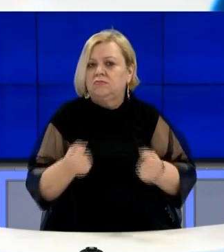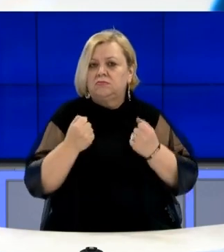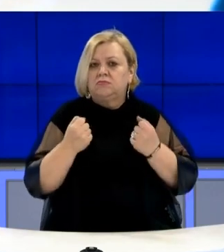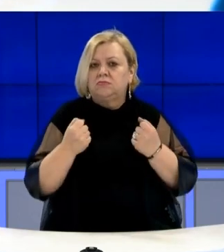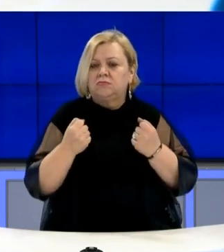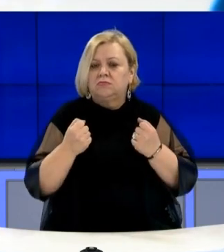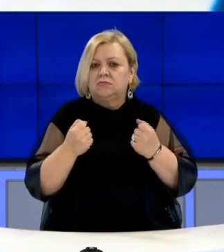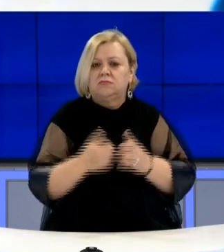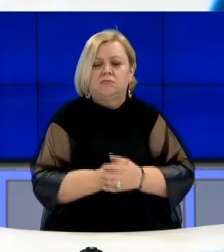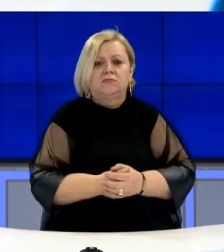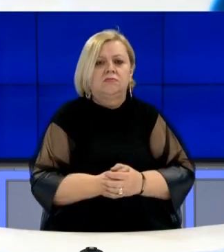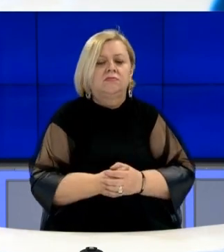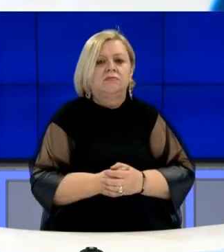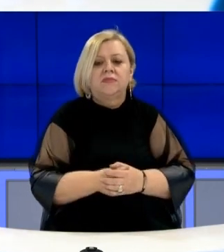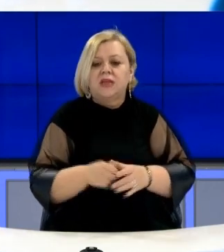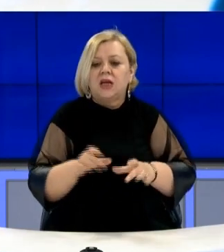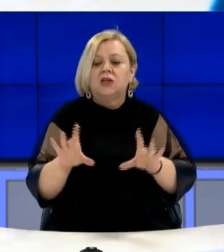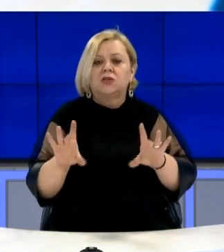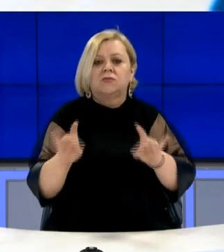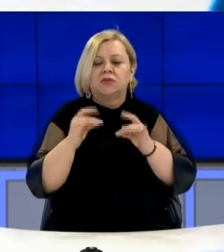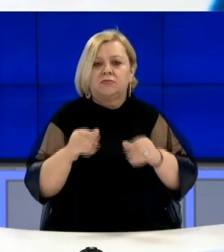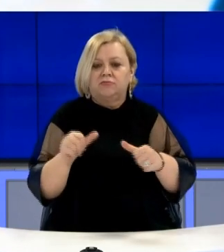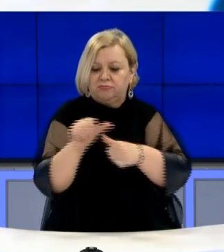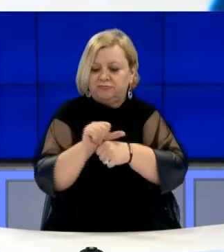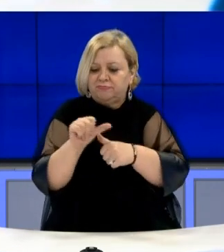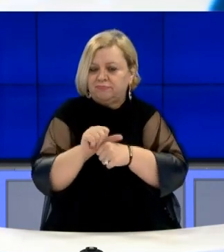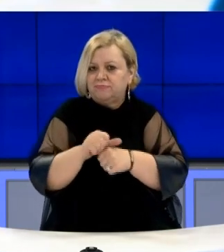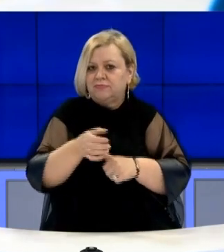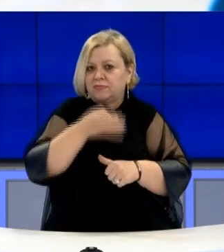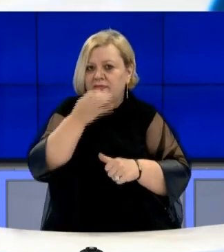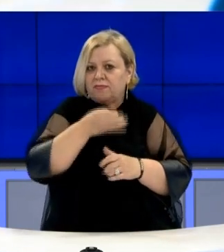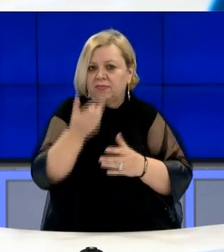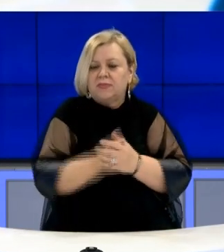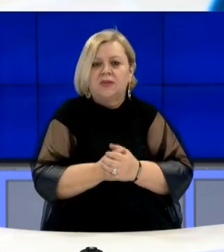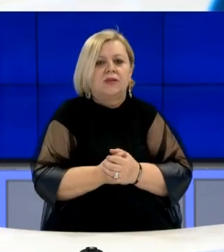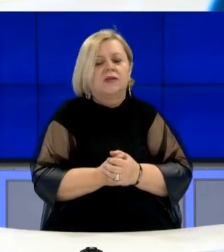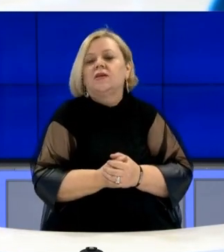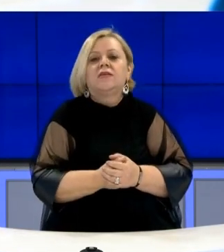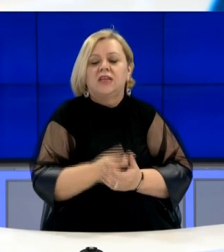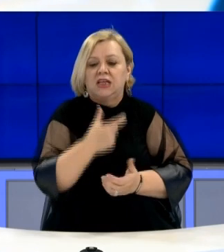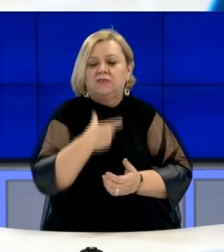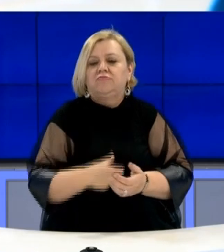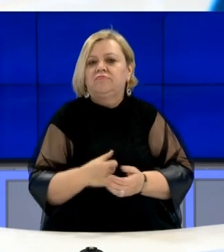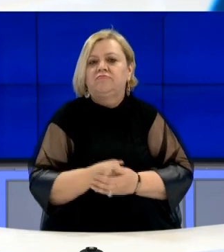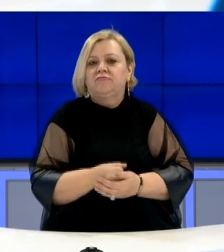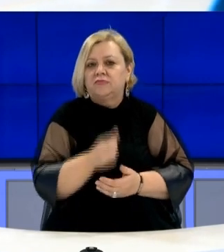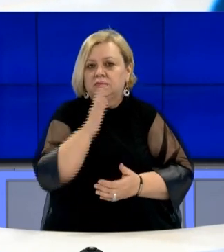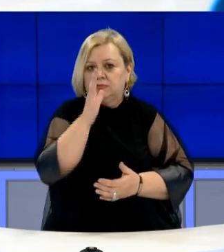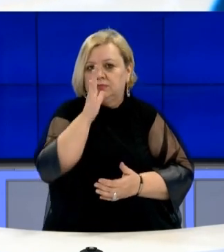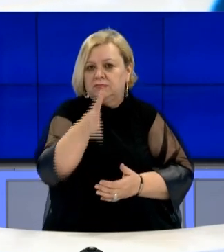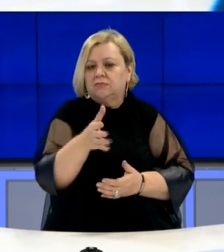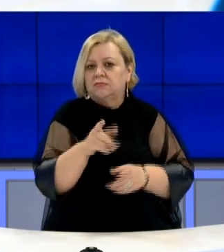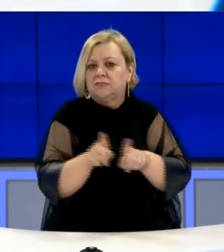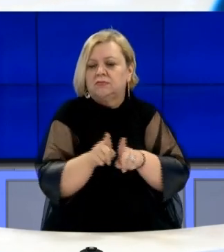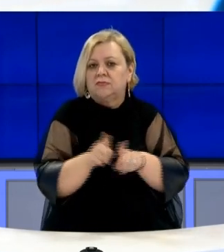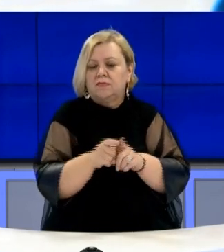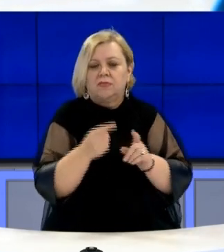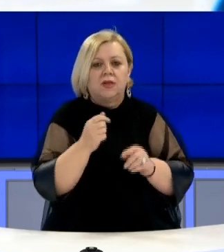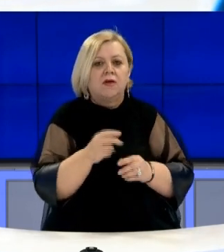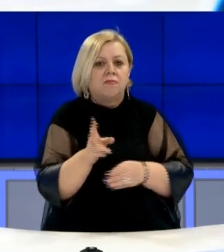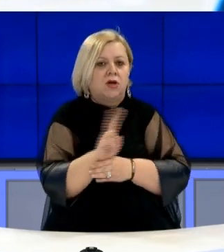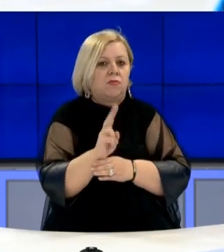autorizuar i armës, zbulimi fëshehtës si zyrtare dhe këshpërdorimi i detyres zyrtare, duke manipuluar me prova.